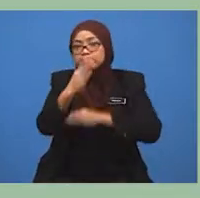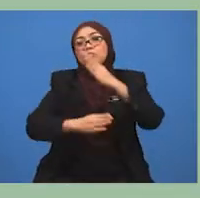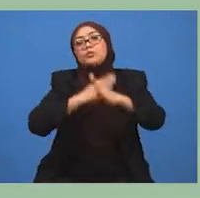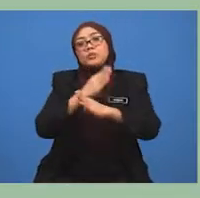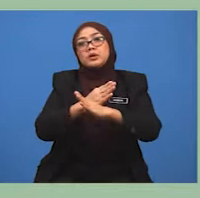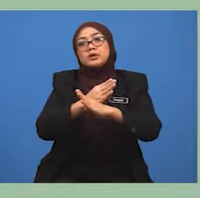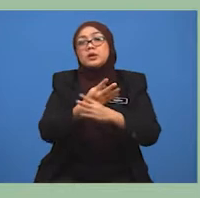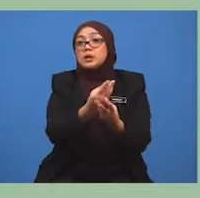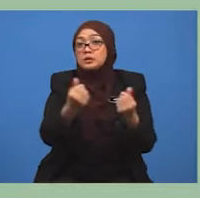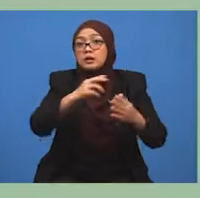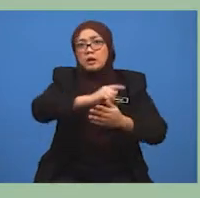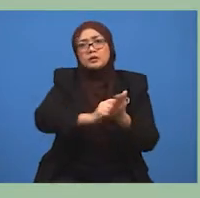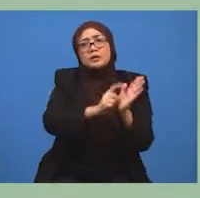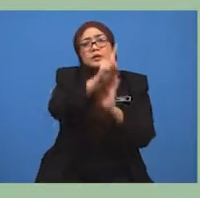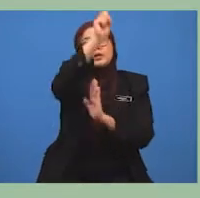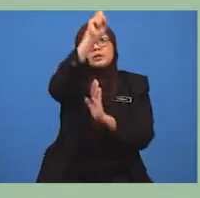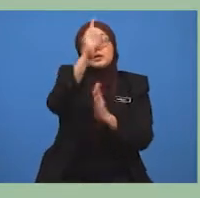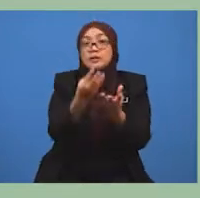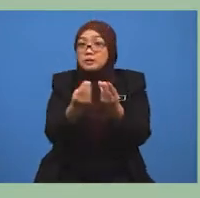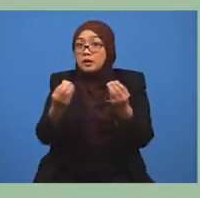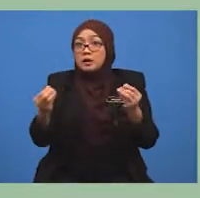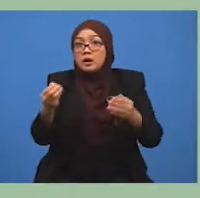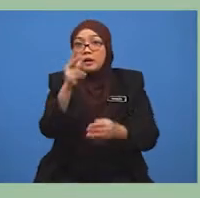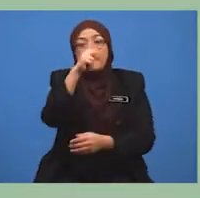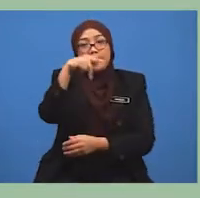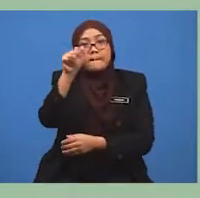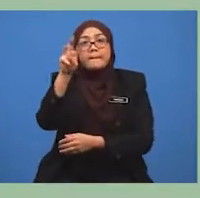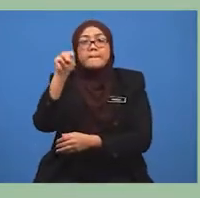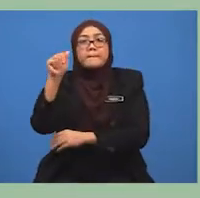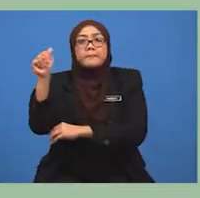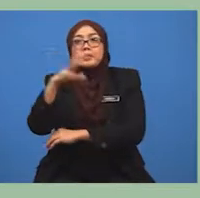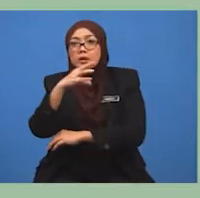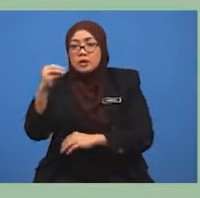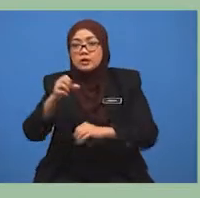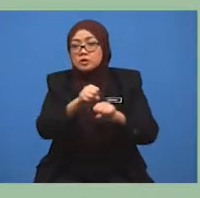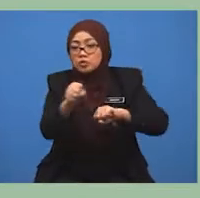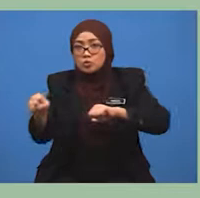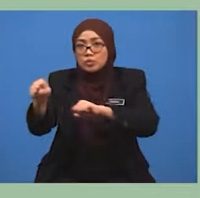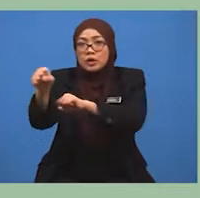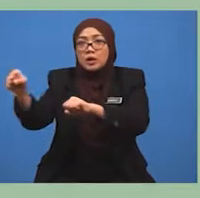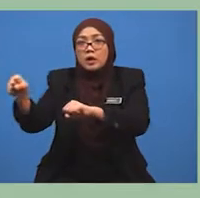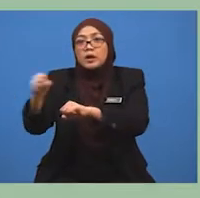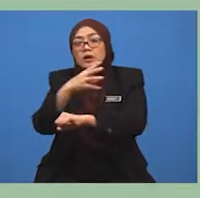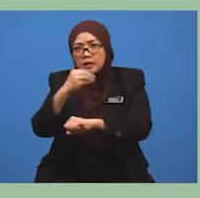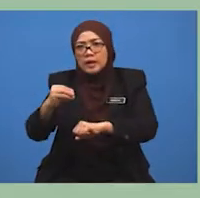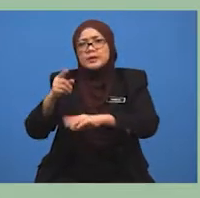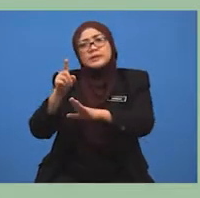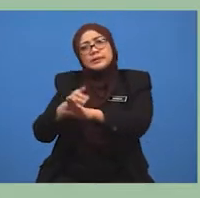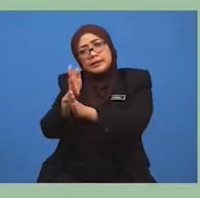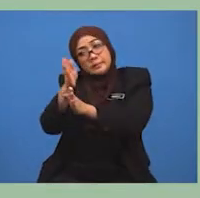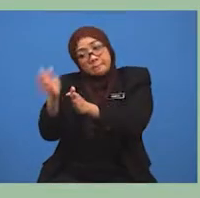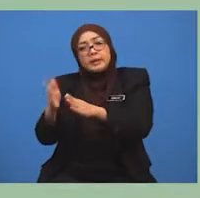tanah tinggi, tanah pamah, lembangan sungai dan pinggir laut. Murid-murid, untuk